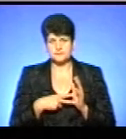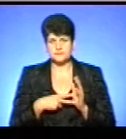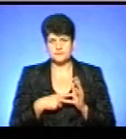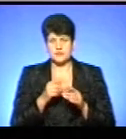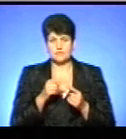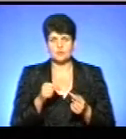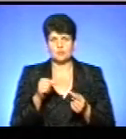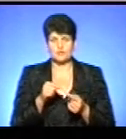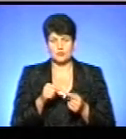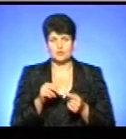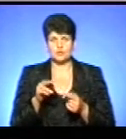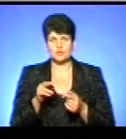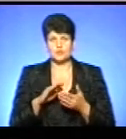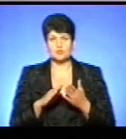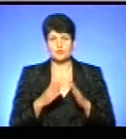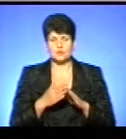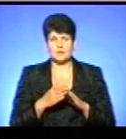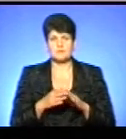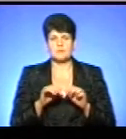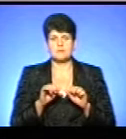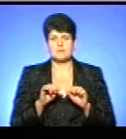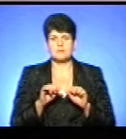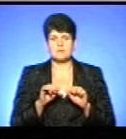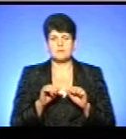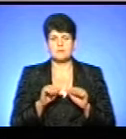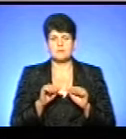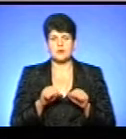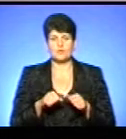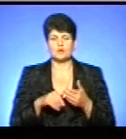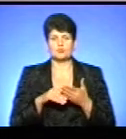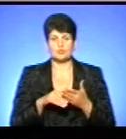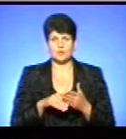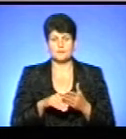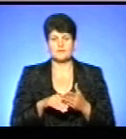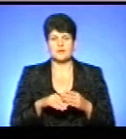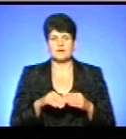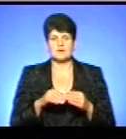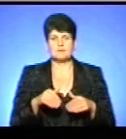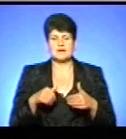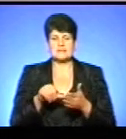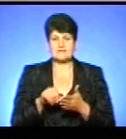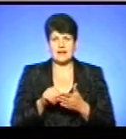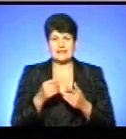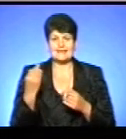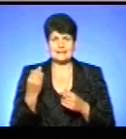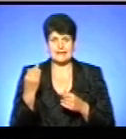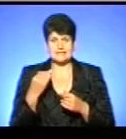Відповідності до договору Дня правової допомоги і ордера простріляє інтереси відповідачки в Україні справи.